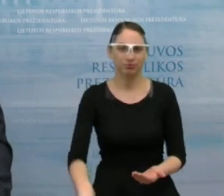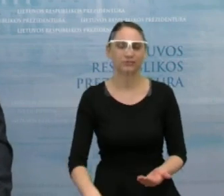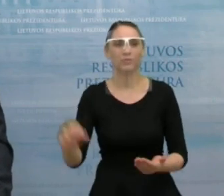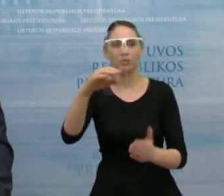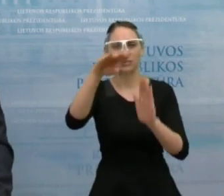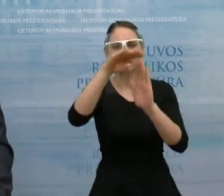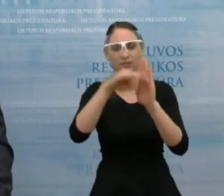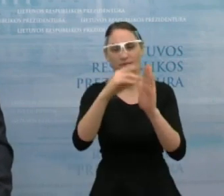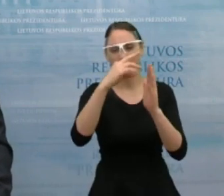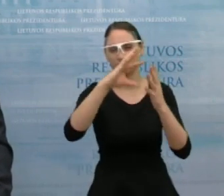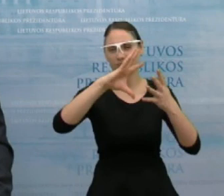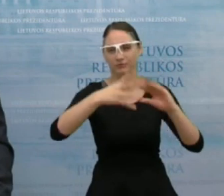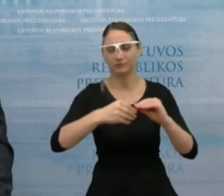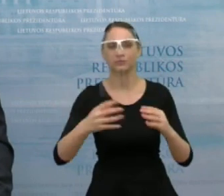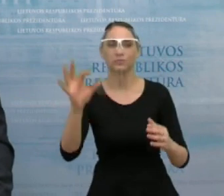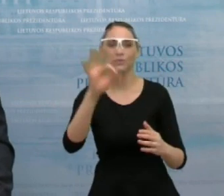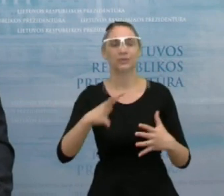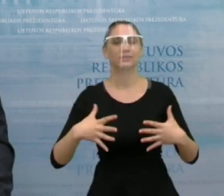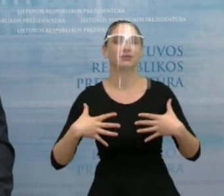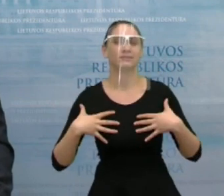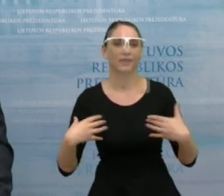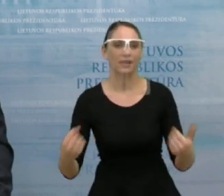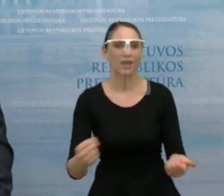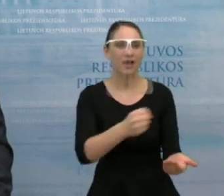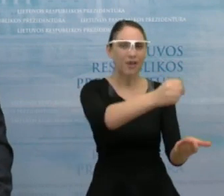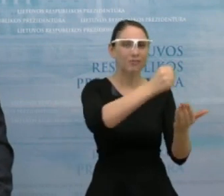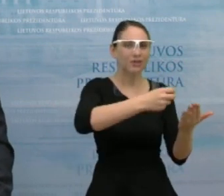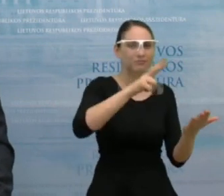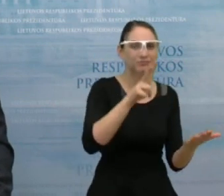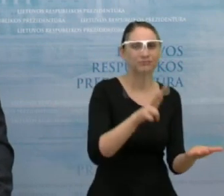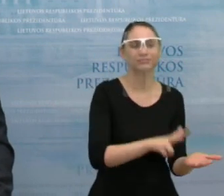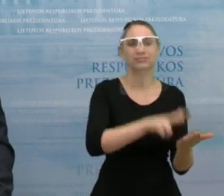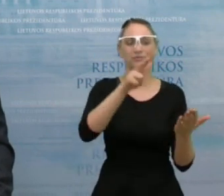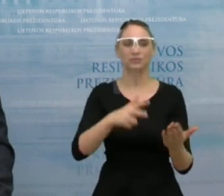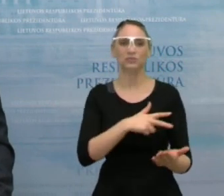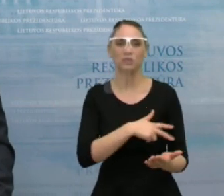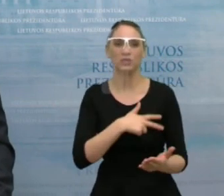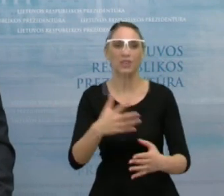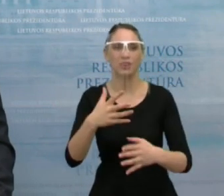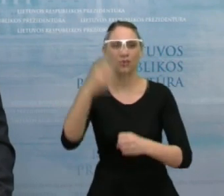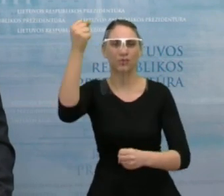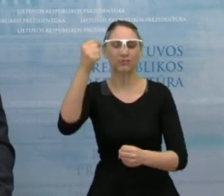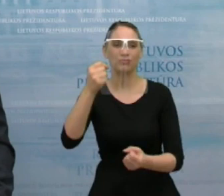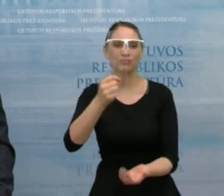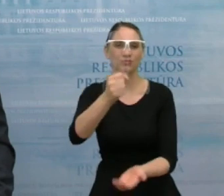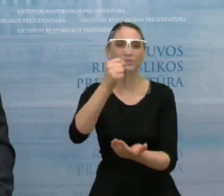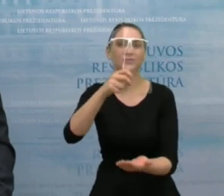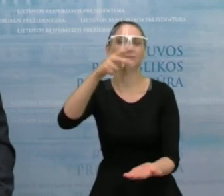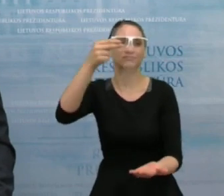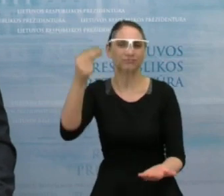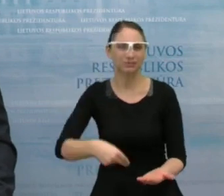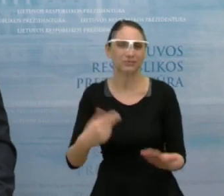įskaitantį ir sveikatos biudžetą ir socialinio draudimo biudžetą. Na, ir